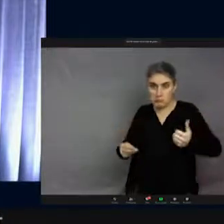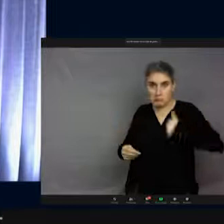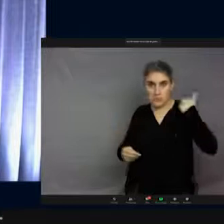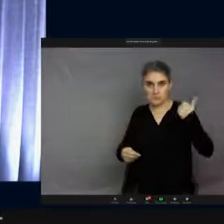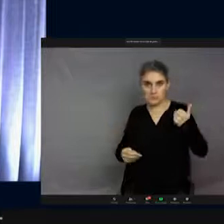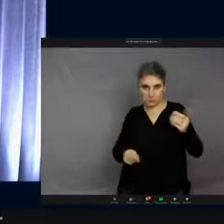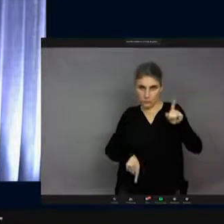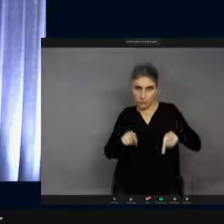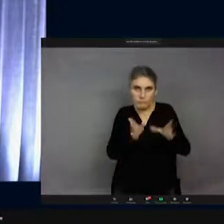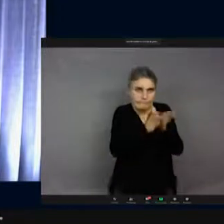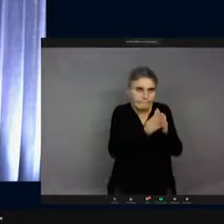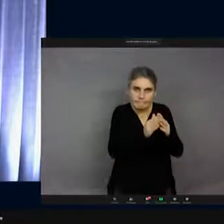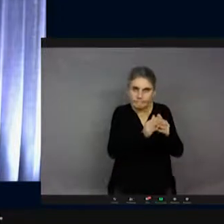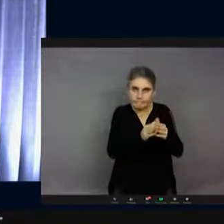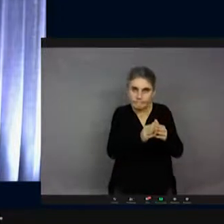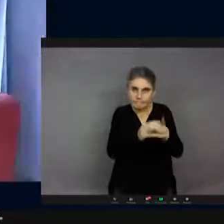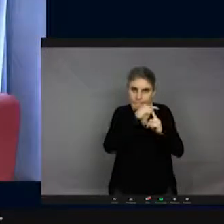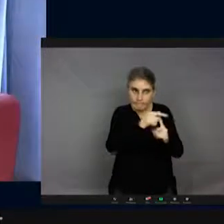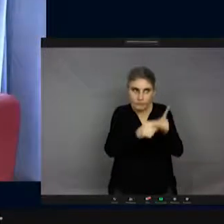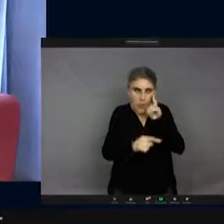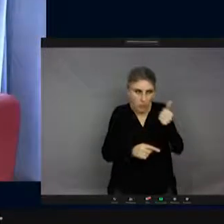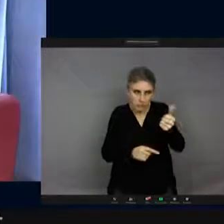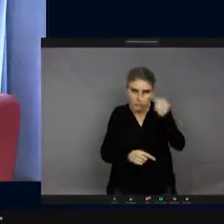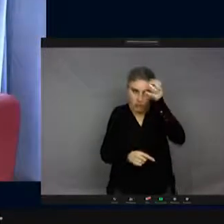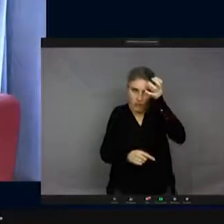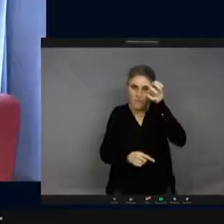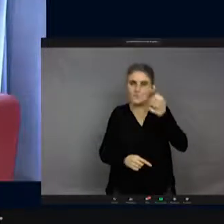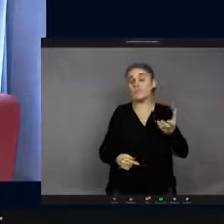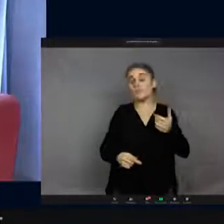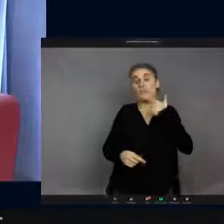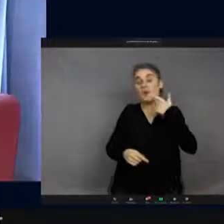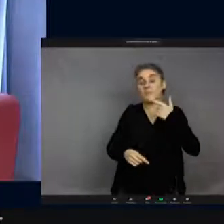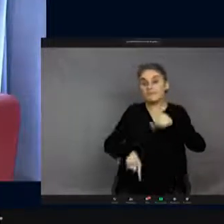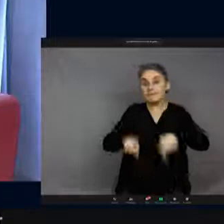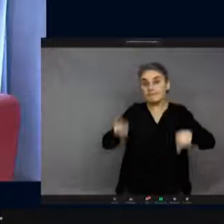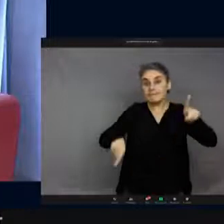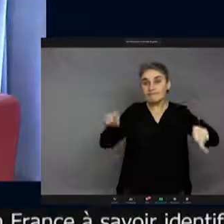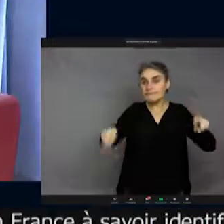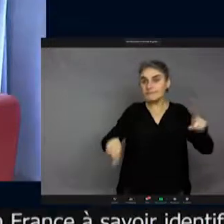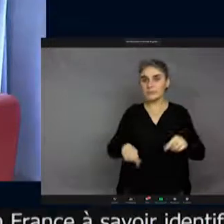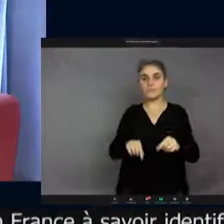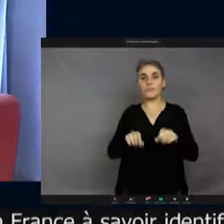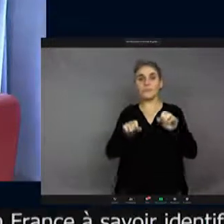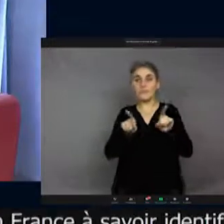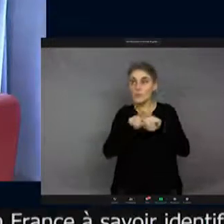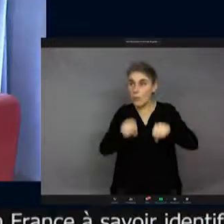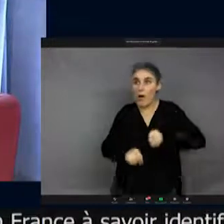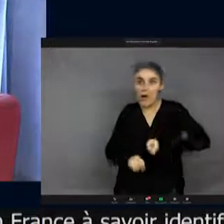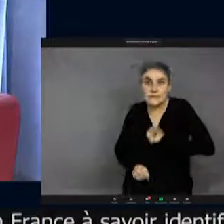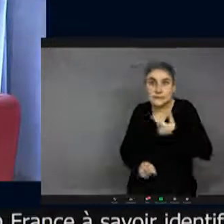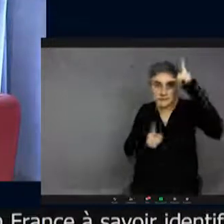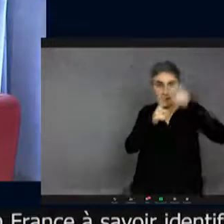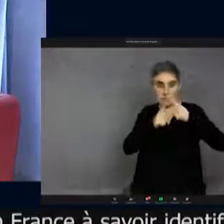par exemple, à savoir identifier telle sorte d'insectes. Donc, il y a plein de façons d'être entomologiste. On peut aussi être artiste autour des insectes. On peut aussi être